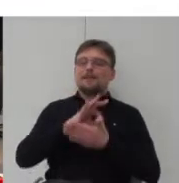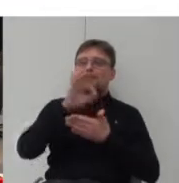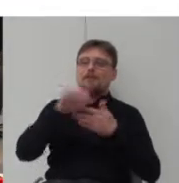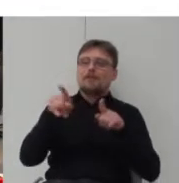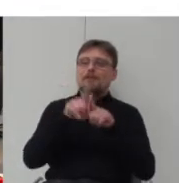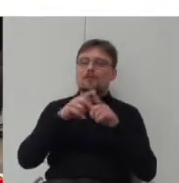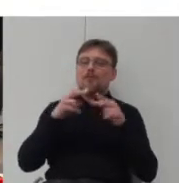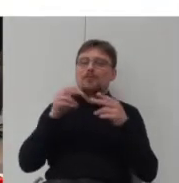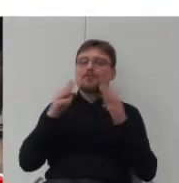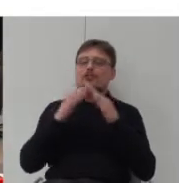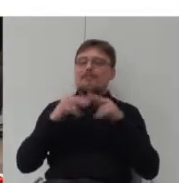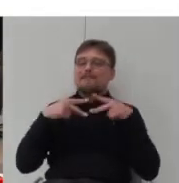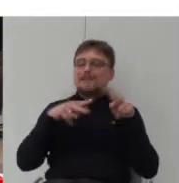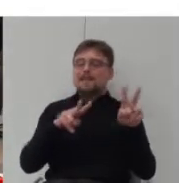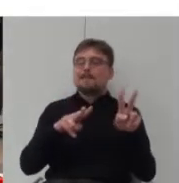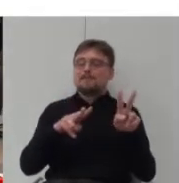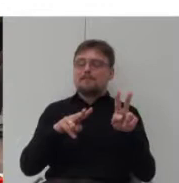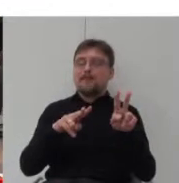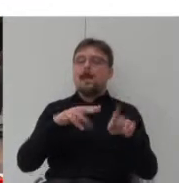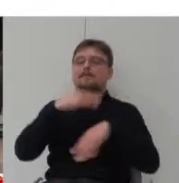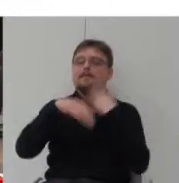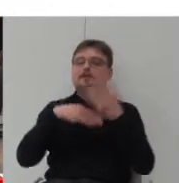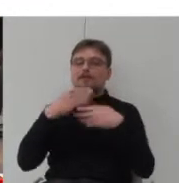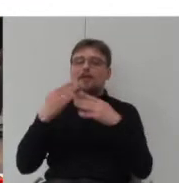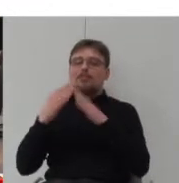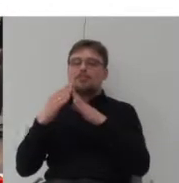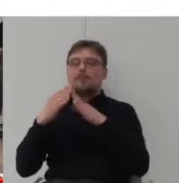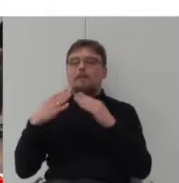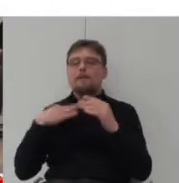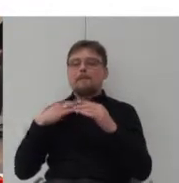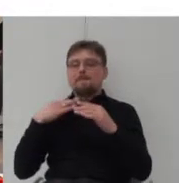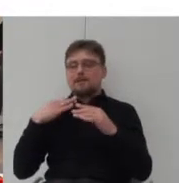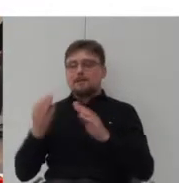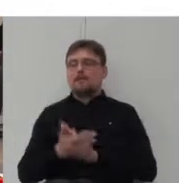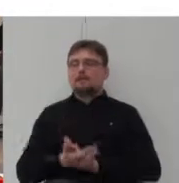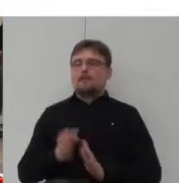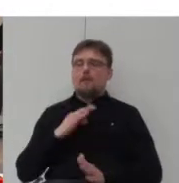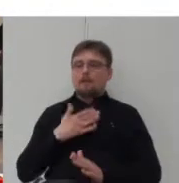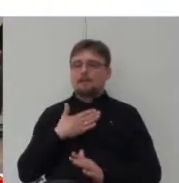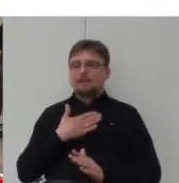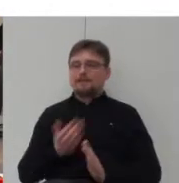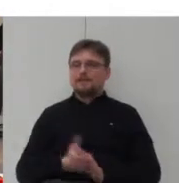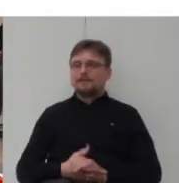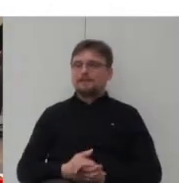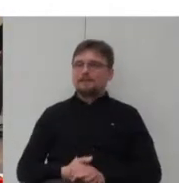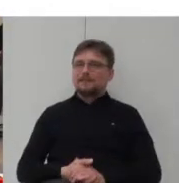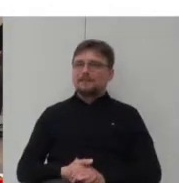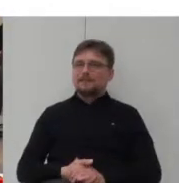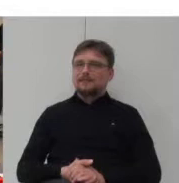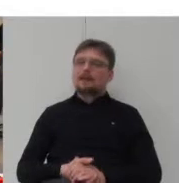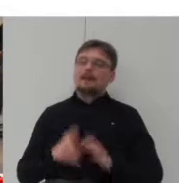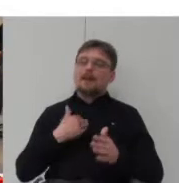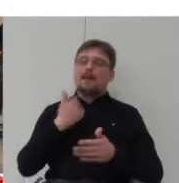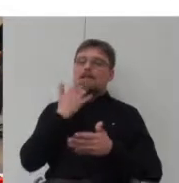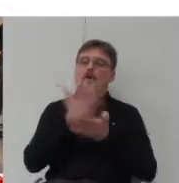z domami własnościowymi, tym działkami własnościowymi, opierając się w zasadzie na rozwiązaniach fińskich,